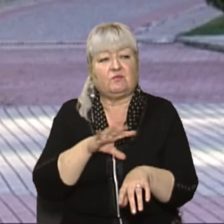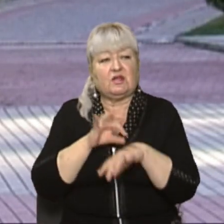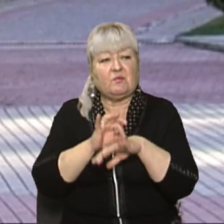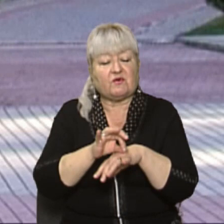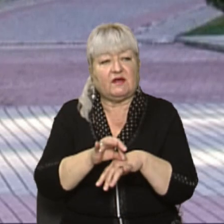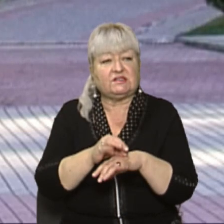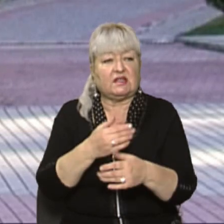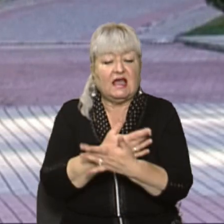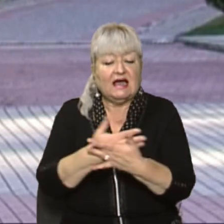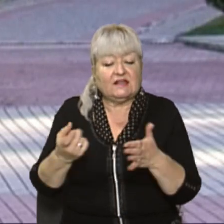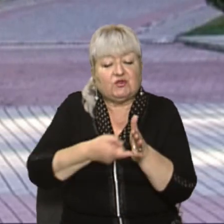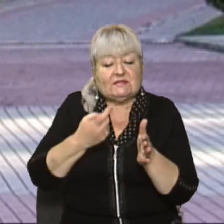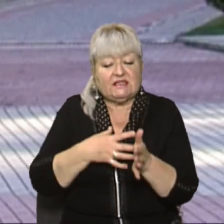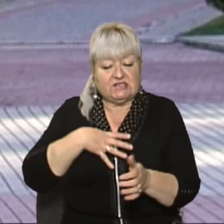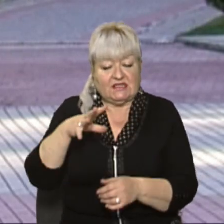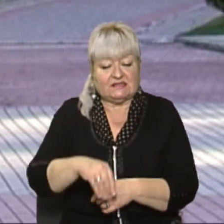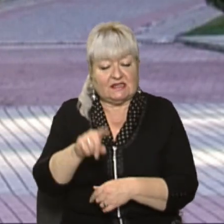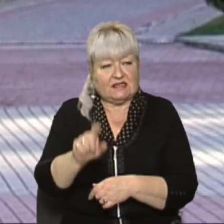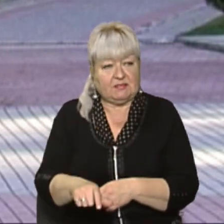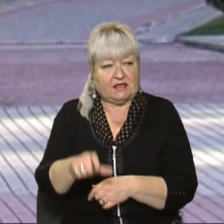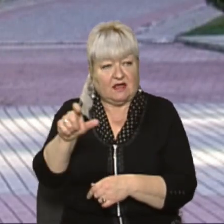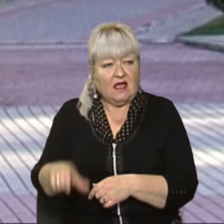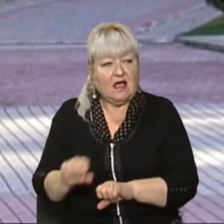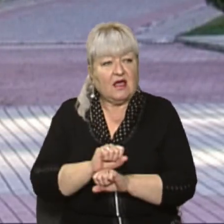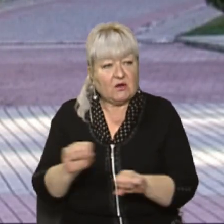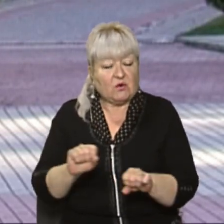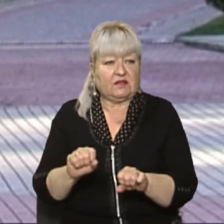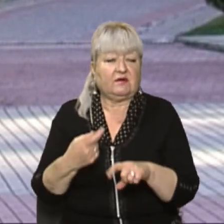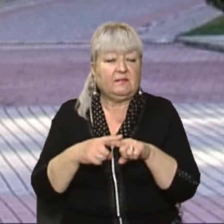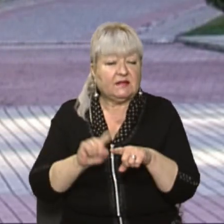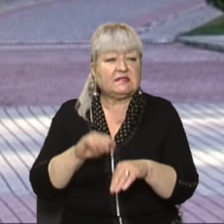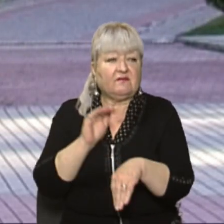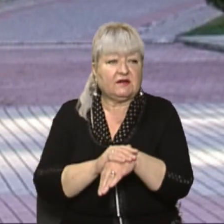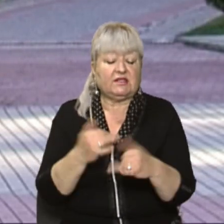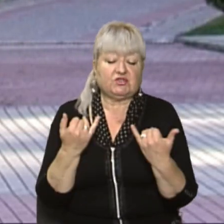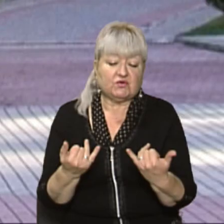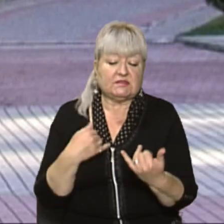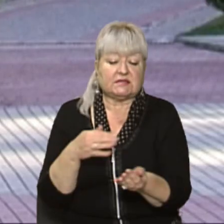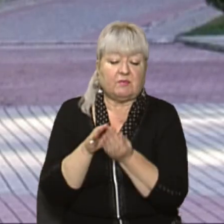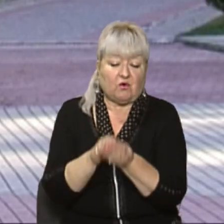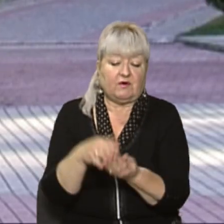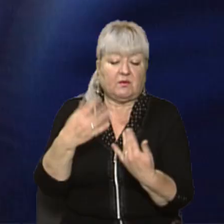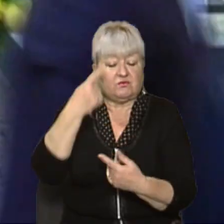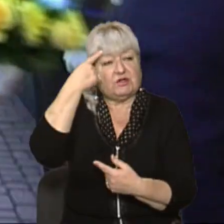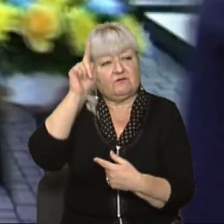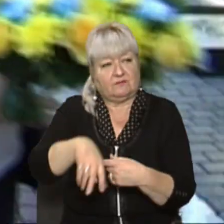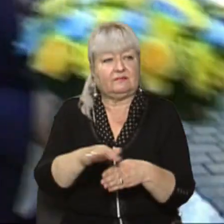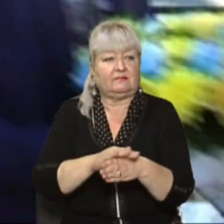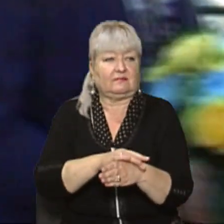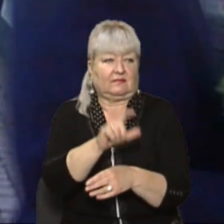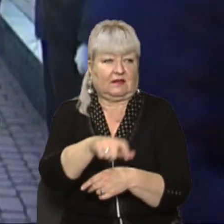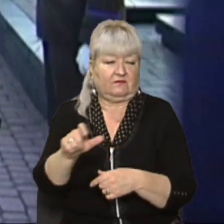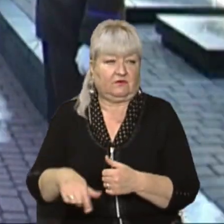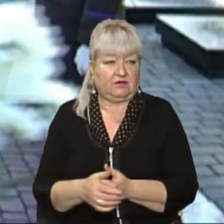антропологічні дослідження загиблих героїв. І це дуже знакова подія, тому що фактично зараз ми ховаємо відомих воїнів у Павлі. Після цього